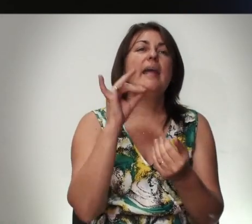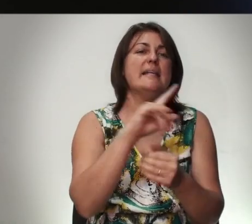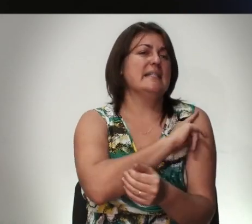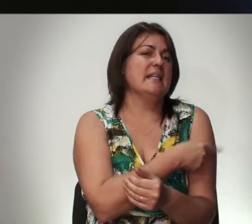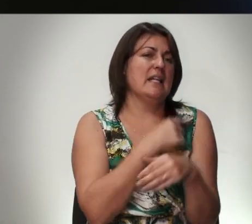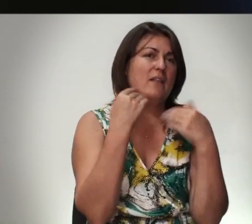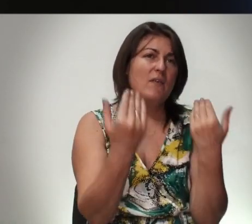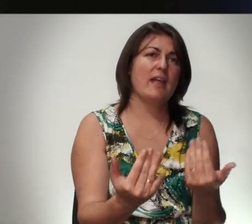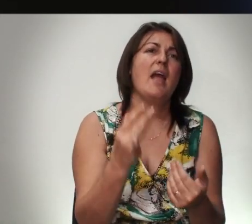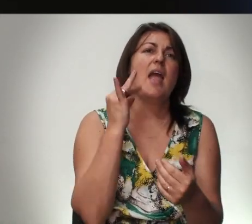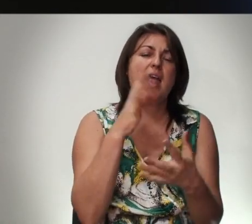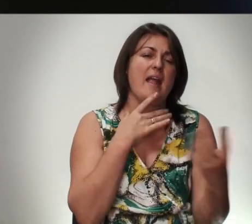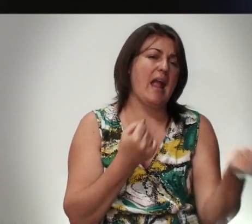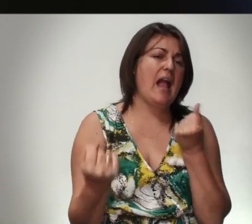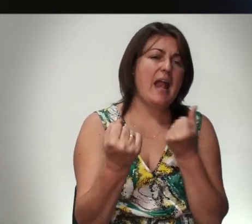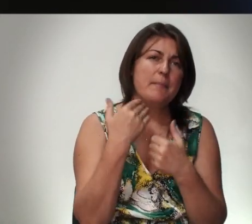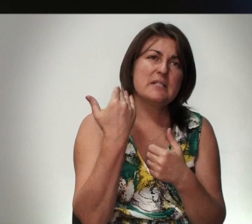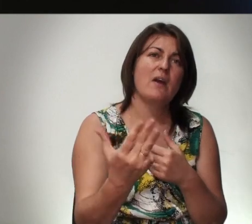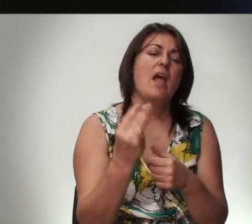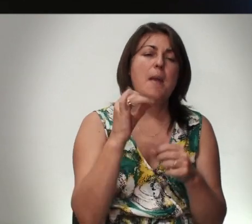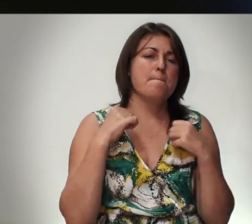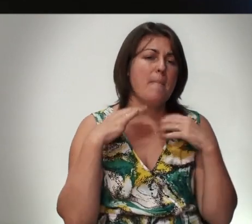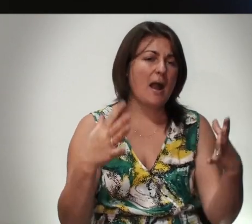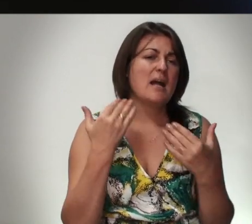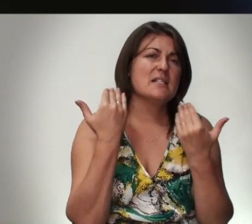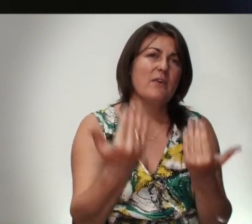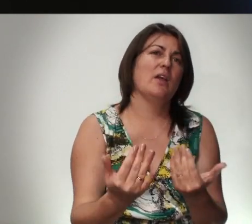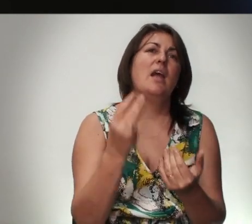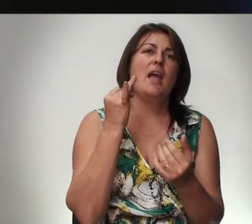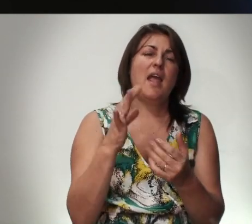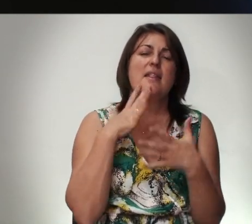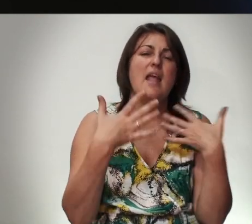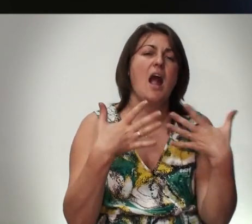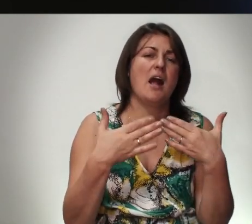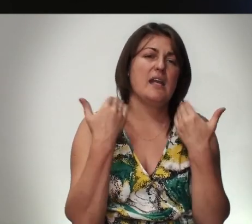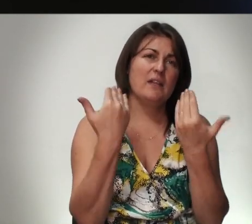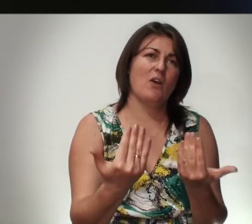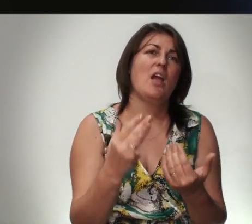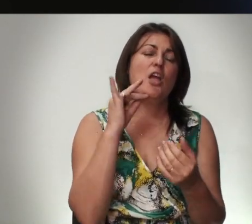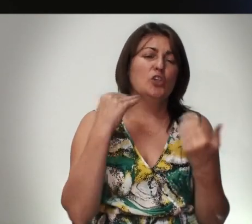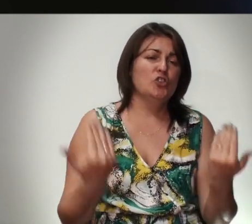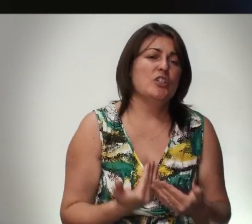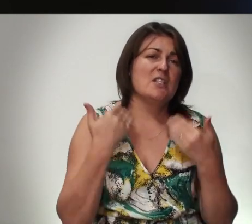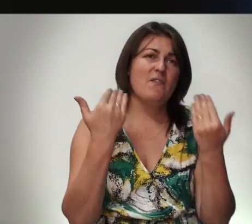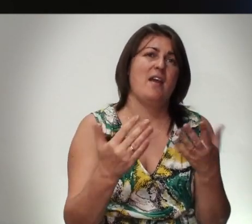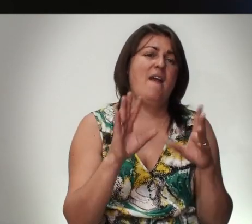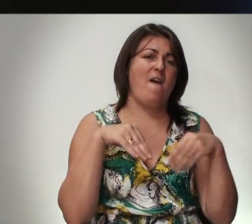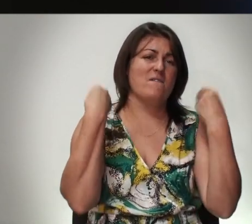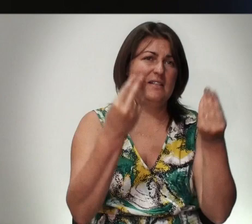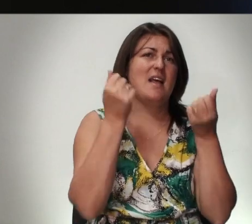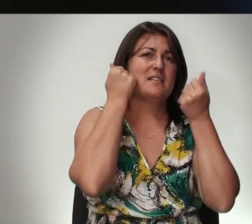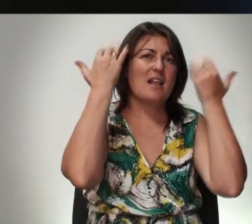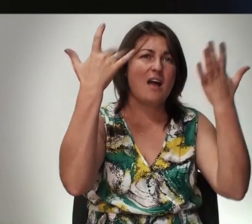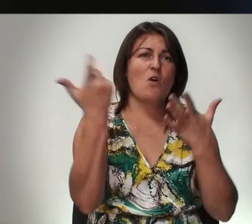Сила Твоя И Крепость Твоя И Богатство Твое И Дыхание Твое И Жизнь Твоя Воздай Славу